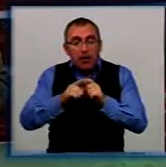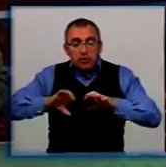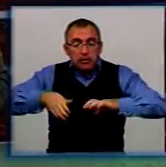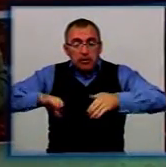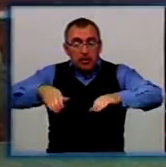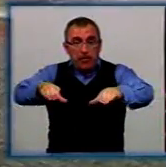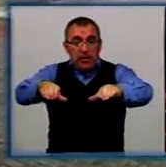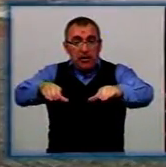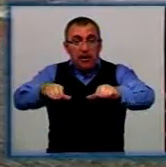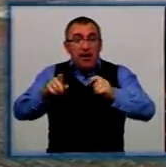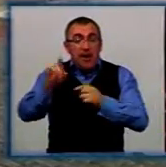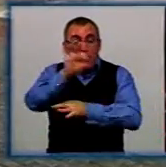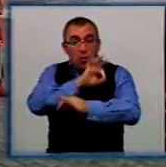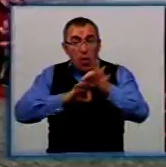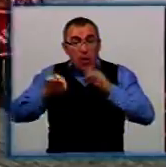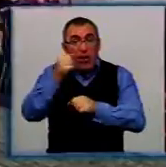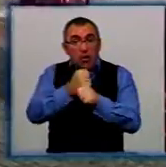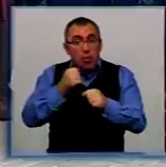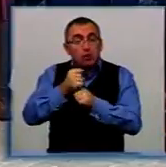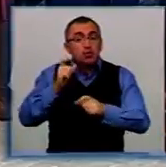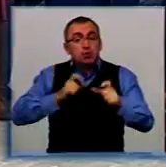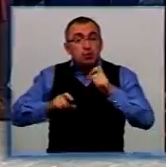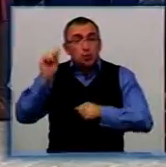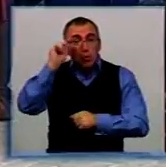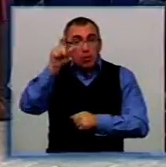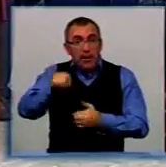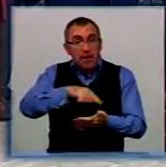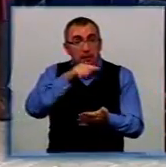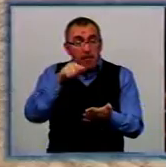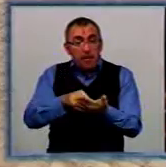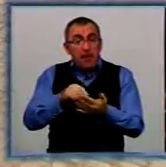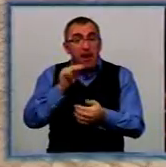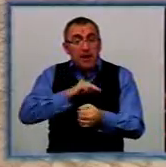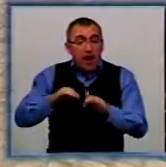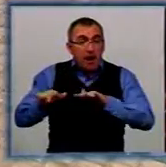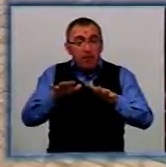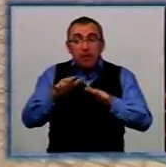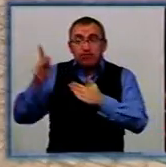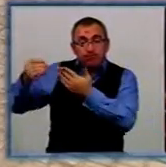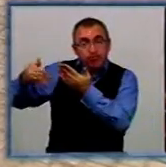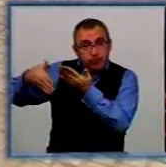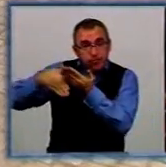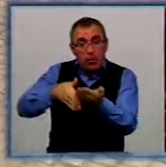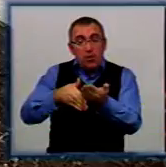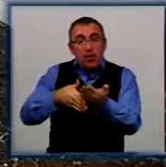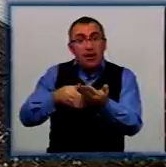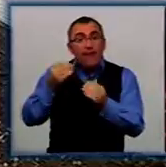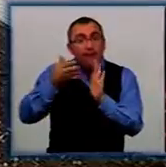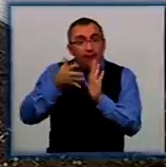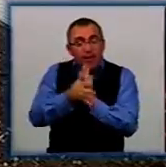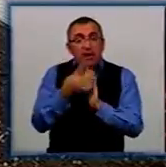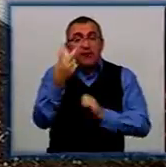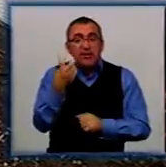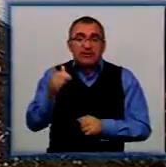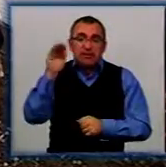плиткою. Проект реконструкції площі розробили студенти міста, ремонтні роботи провели за рахунок спонсорів. Загалом на це витратили 200